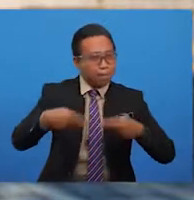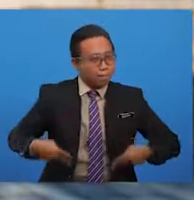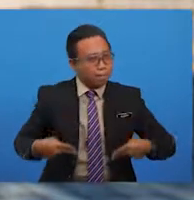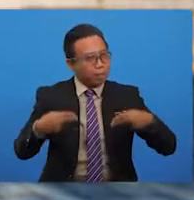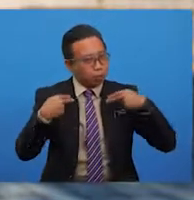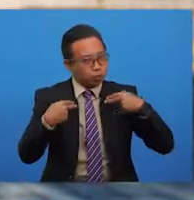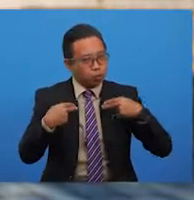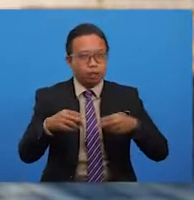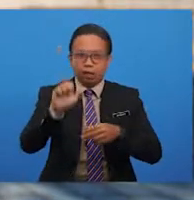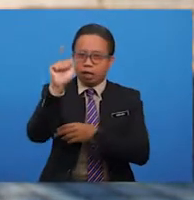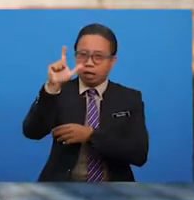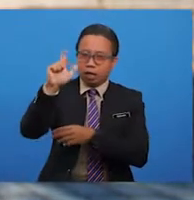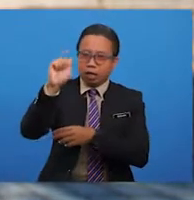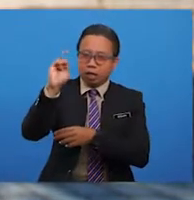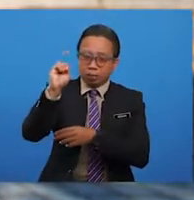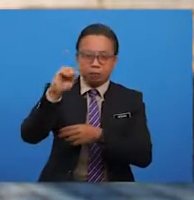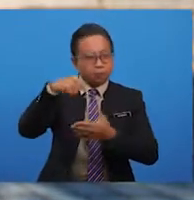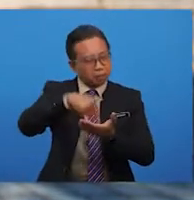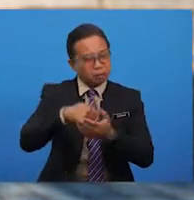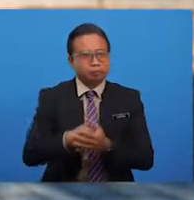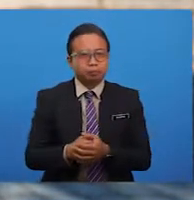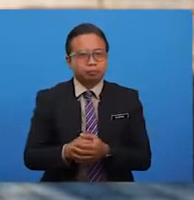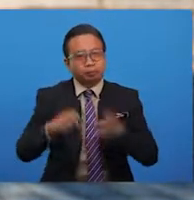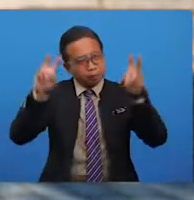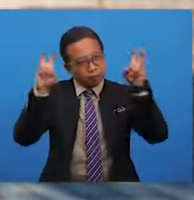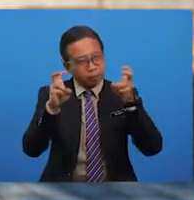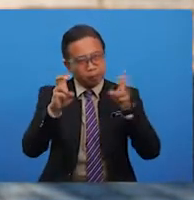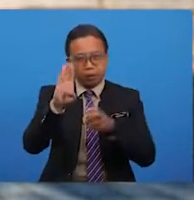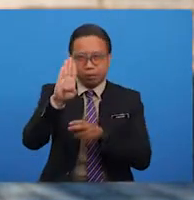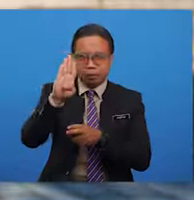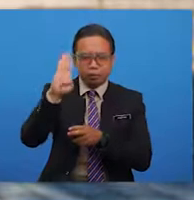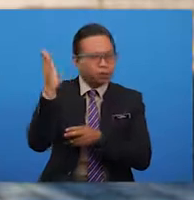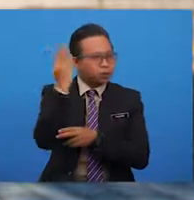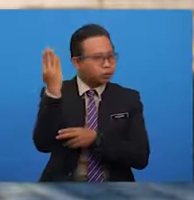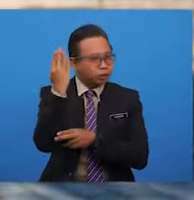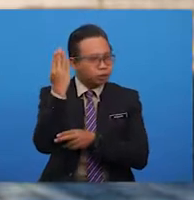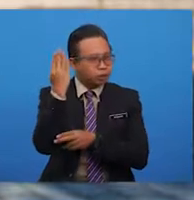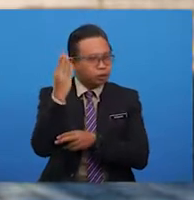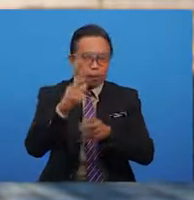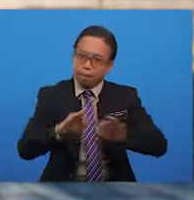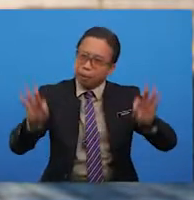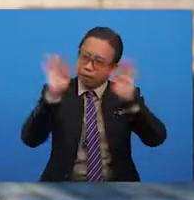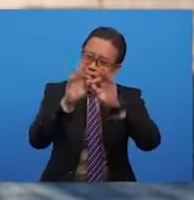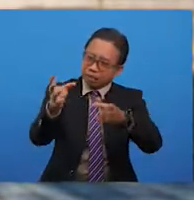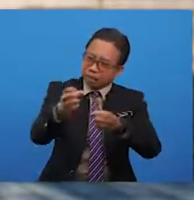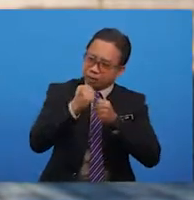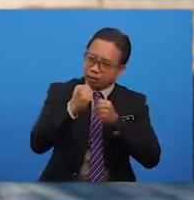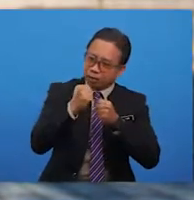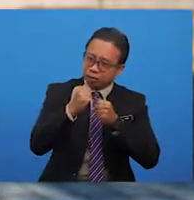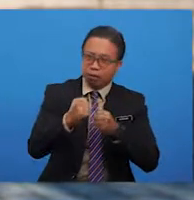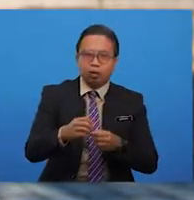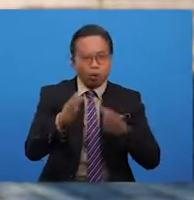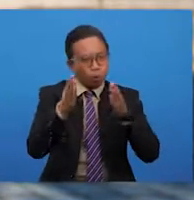dan alam semula jadi. Tema biasanya perkara-perkara penting yang dapat menarik perhatian